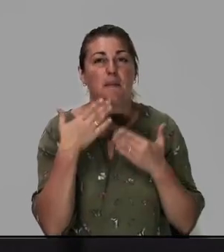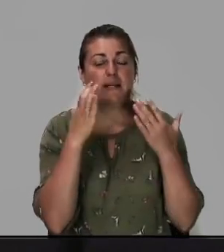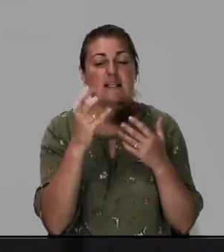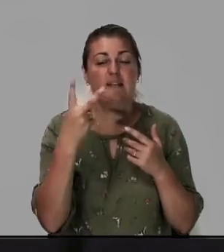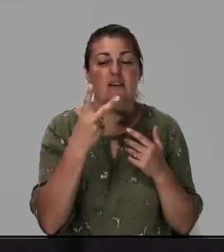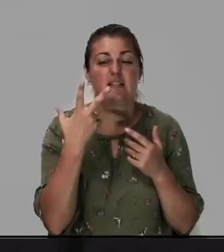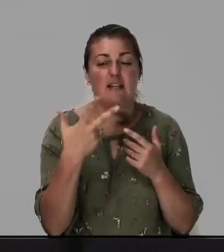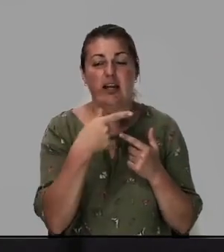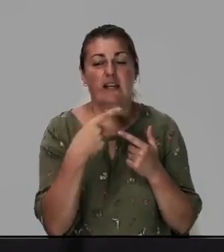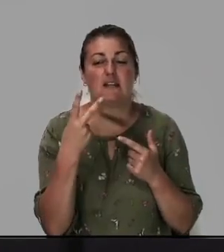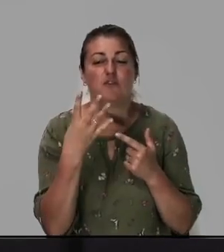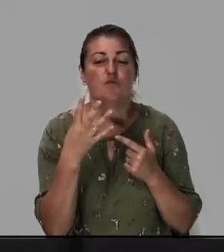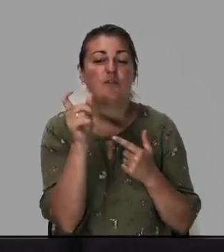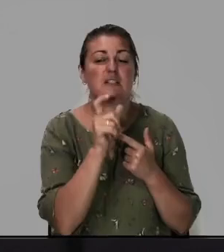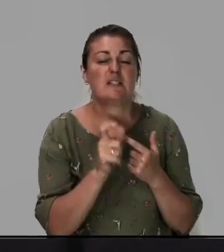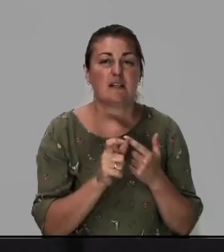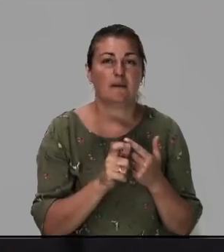23 и 24 стихи.